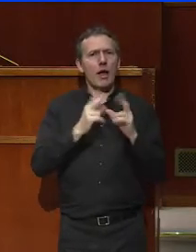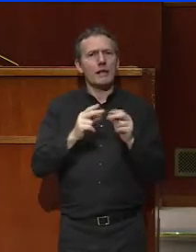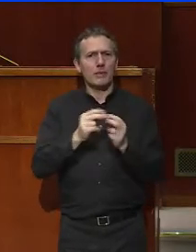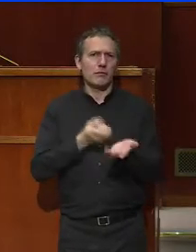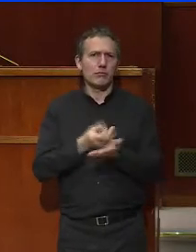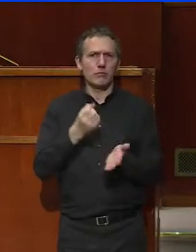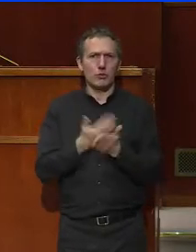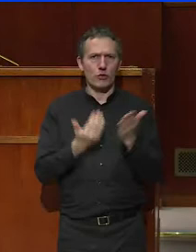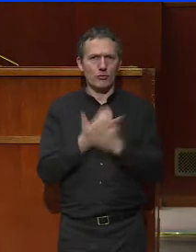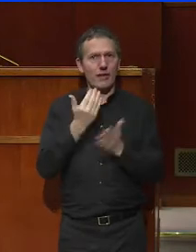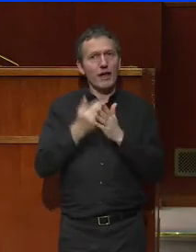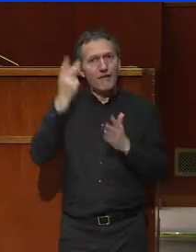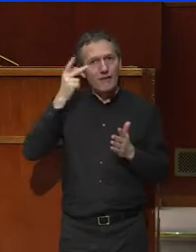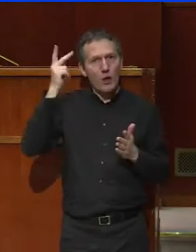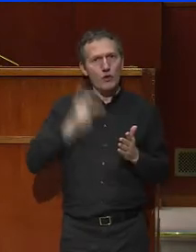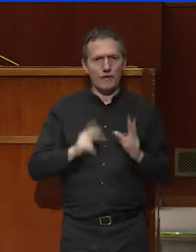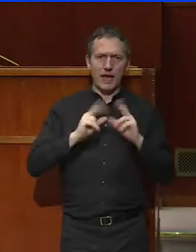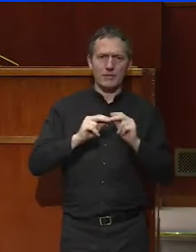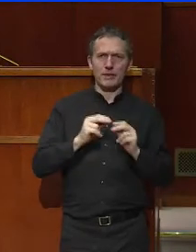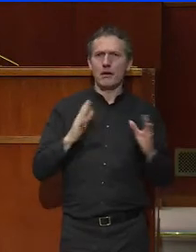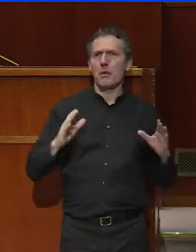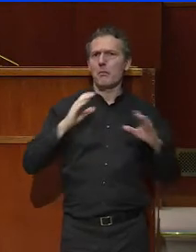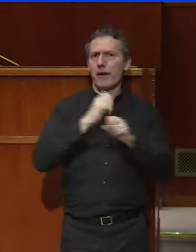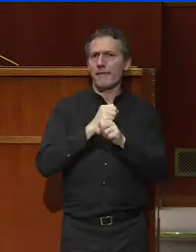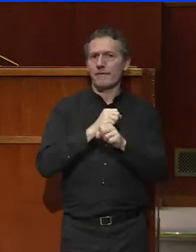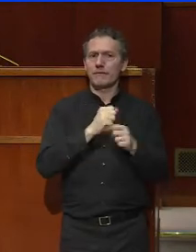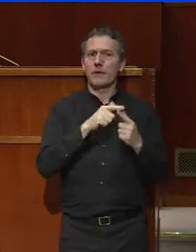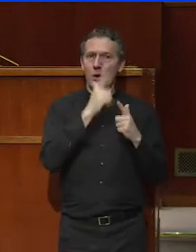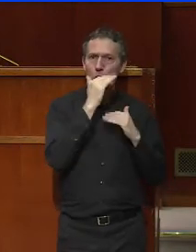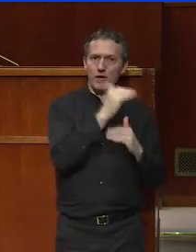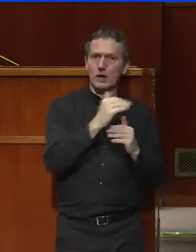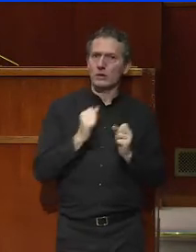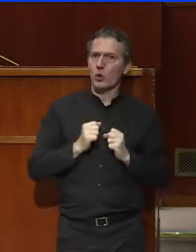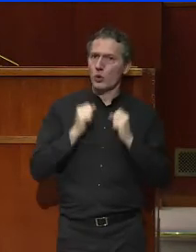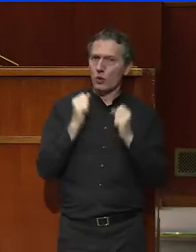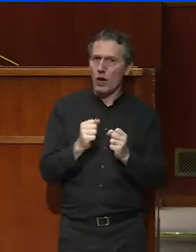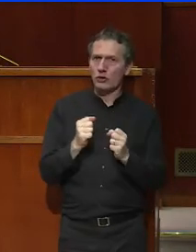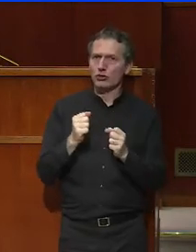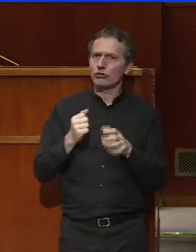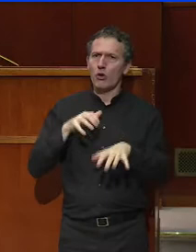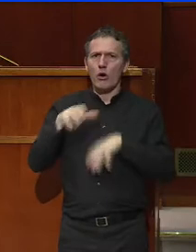contenterai d'en exprimer la philosophie. Elle tient en trois mots, confiance, courage, conquête.